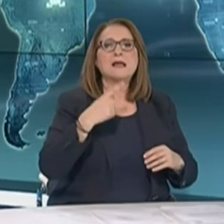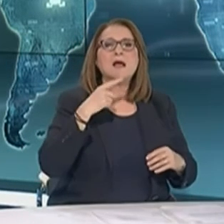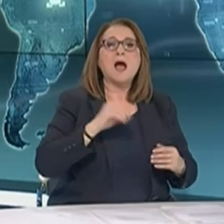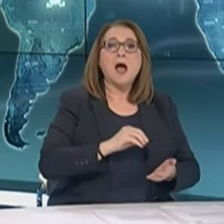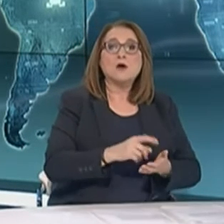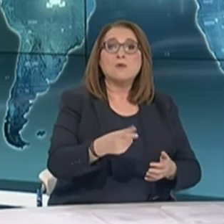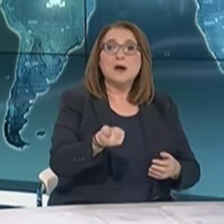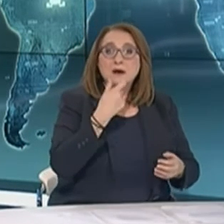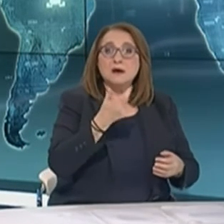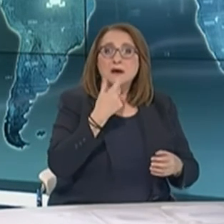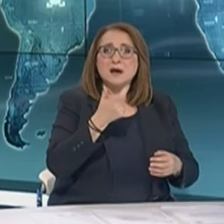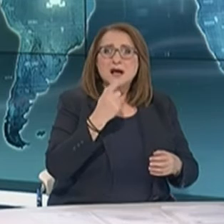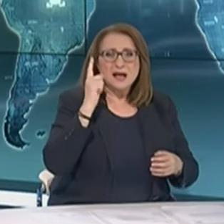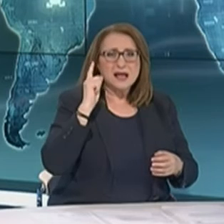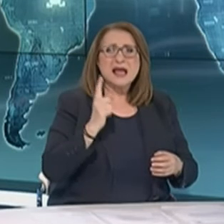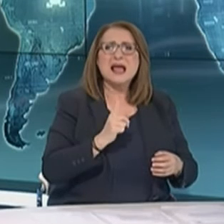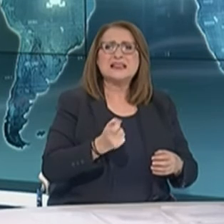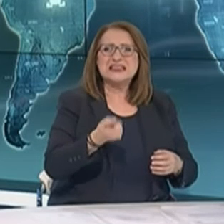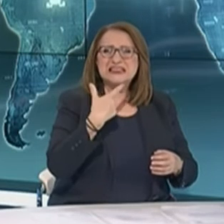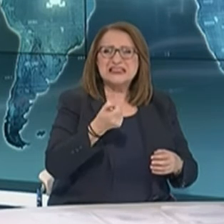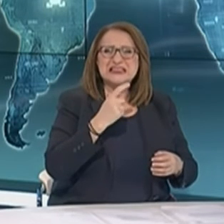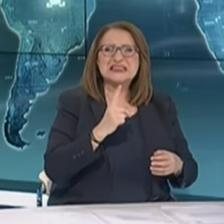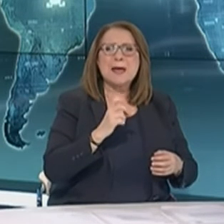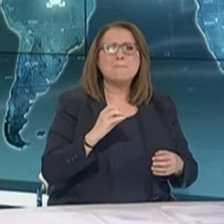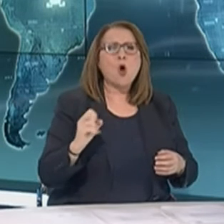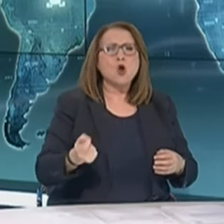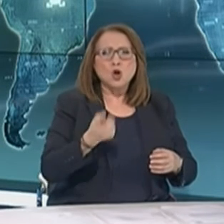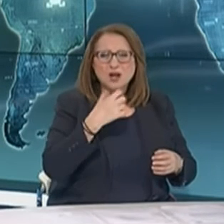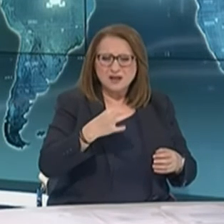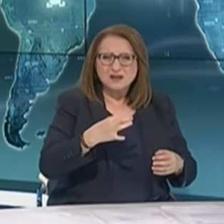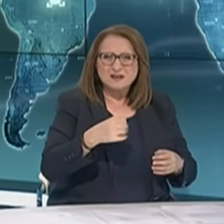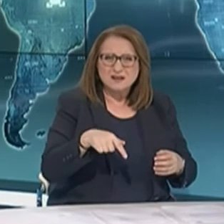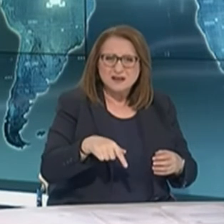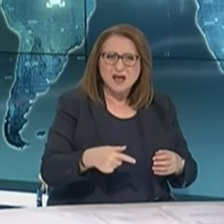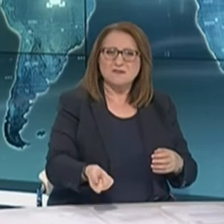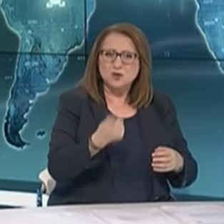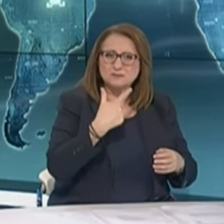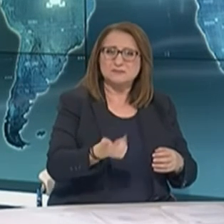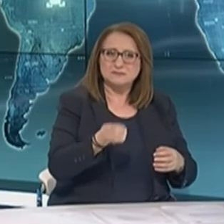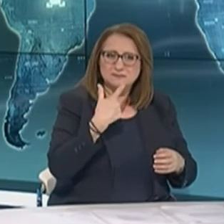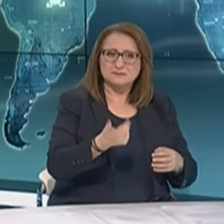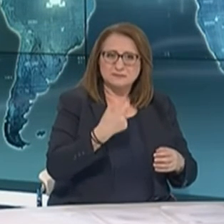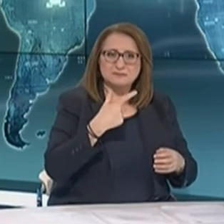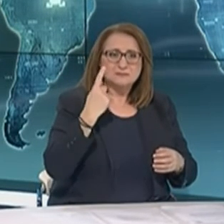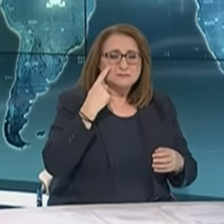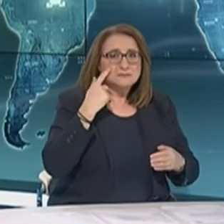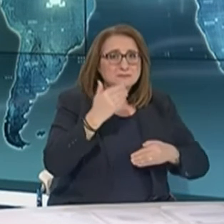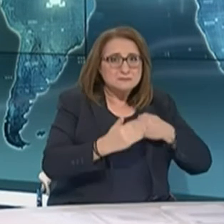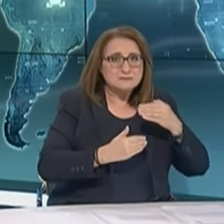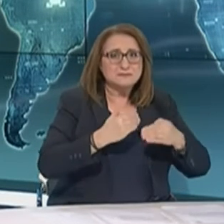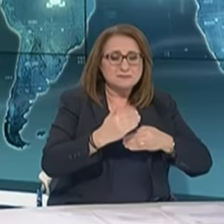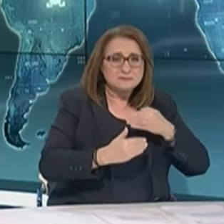μόλις, την ξέρουμε όλοι και την χρησιμοποιούμε στην καθημερινή μας ζωή μέχρι να αποσαφινιστεί αν όντως τα μη στεροειδία